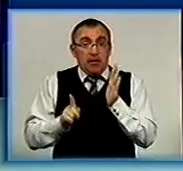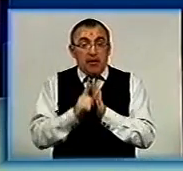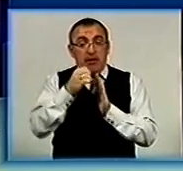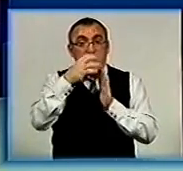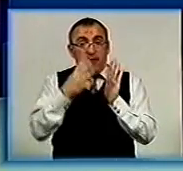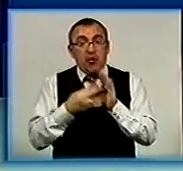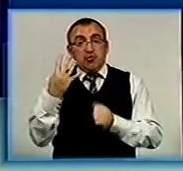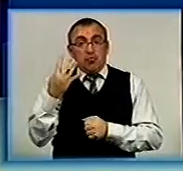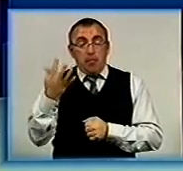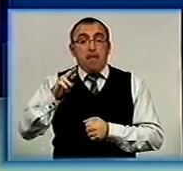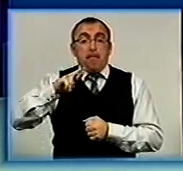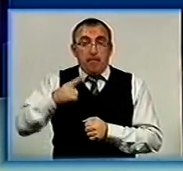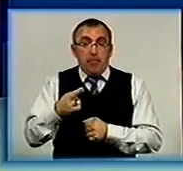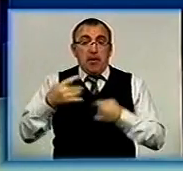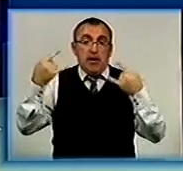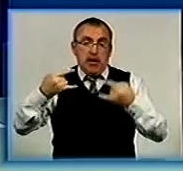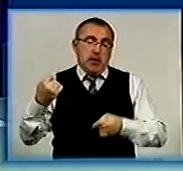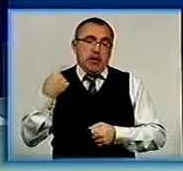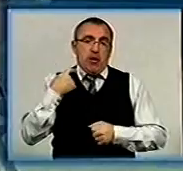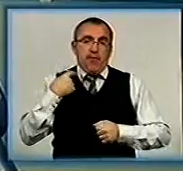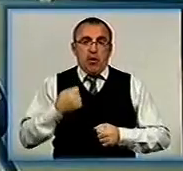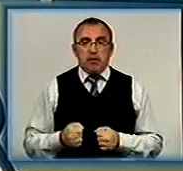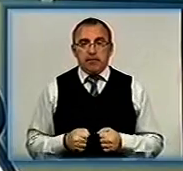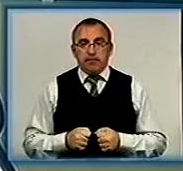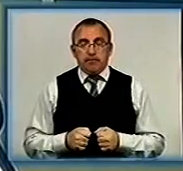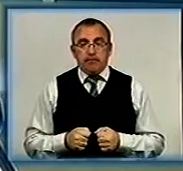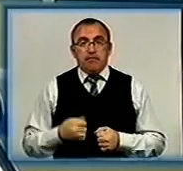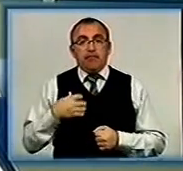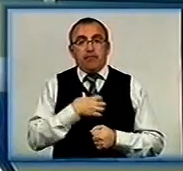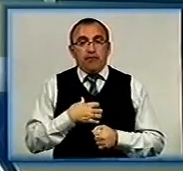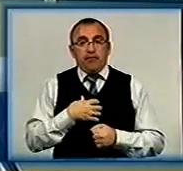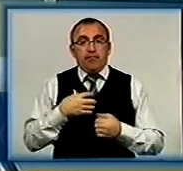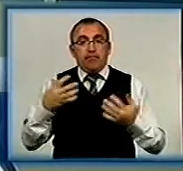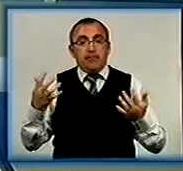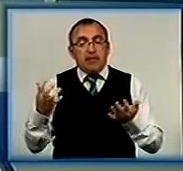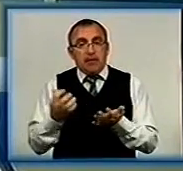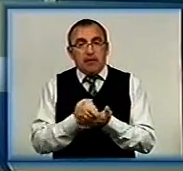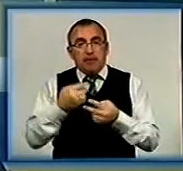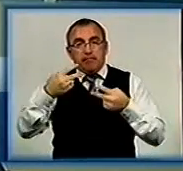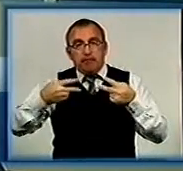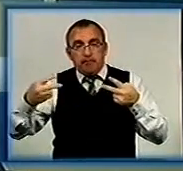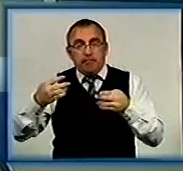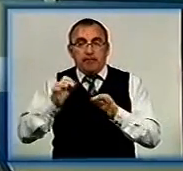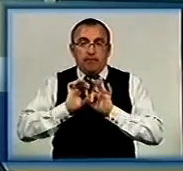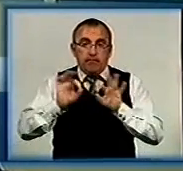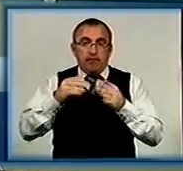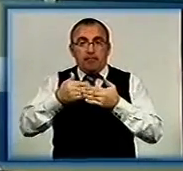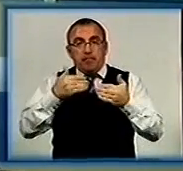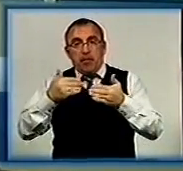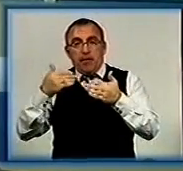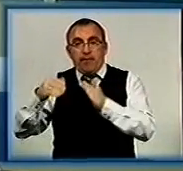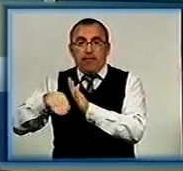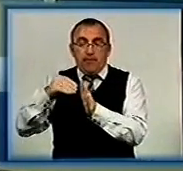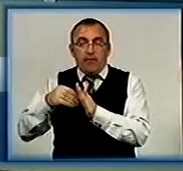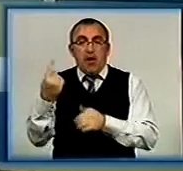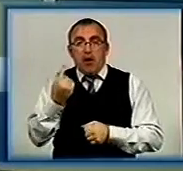о 19.45 у п'ятницю на каналі «Кірвоград». Можна знайти аналогію в випусках під час попередніх виборах.